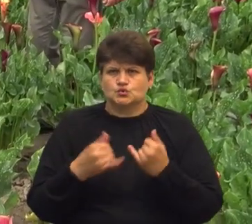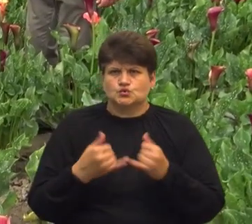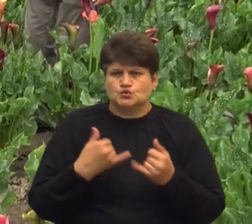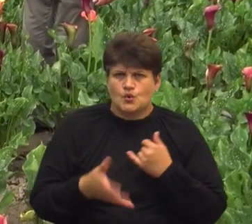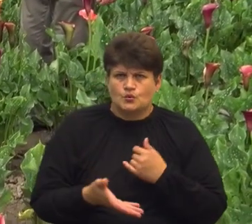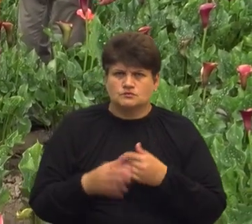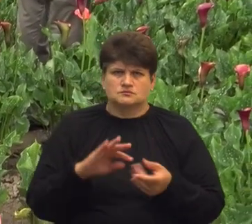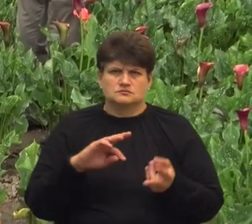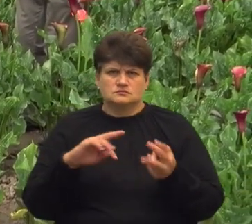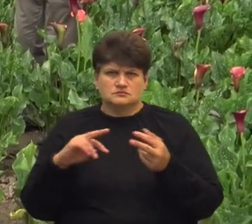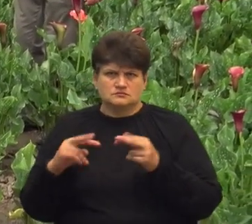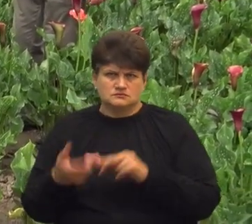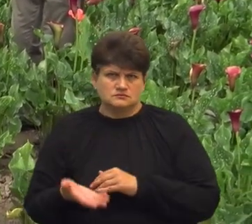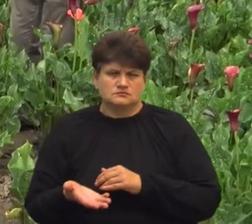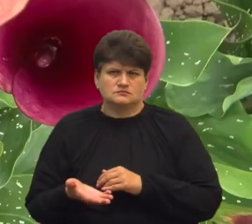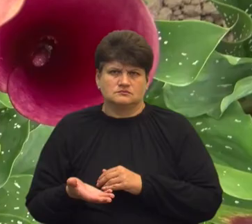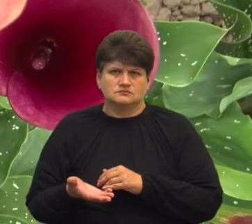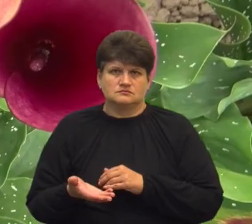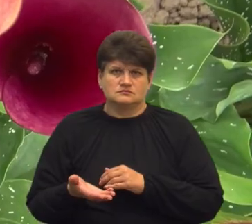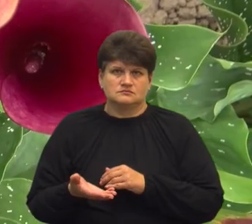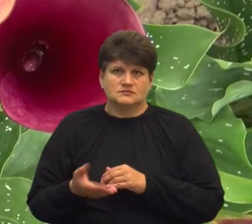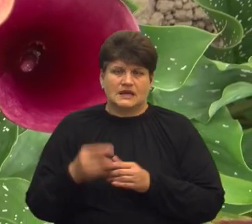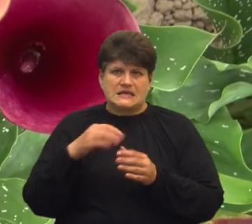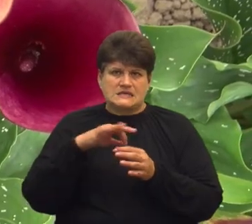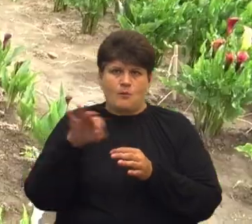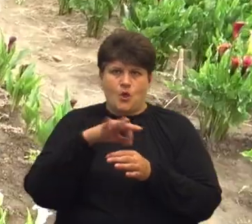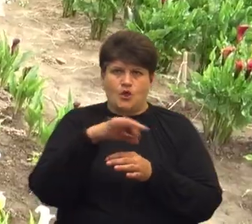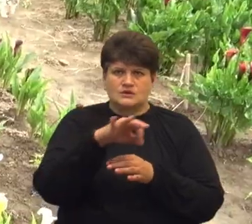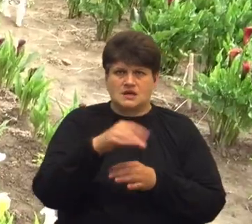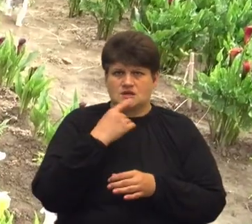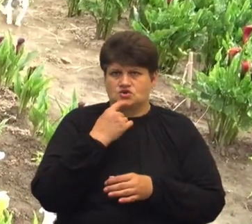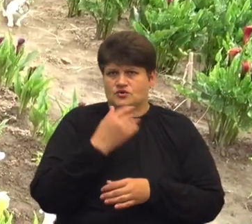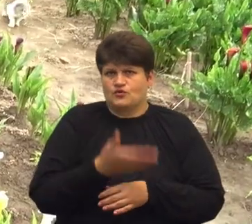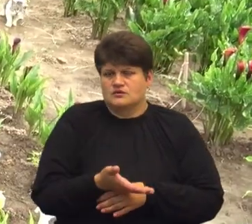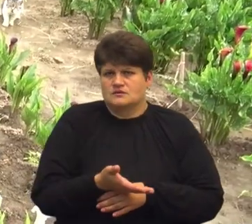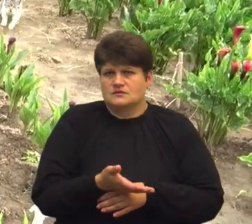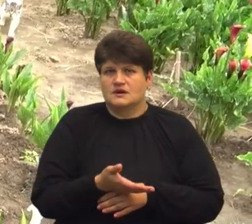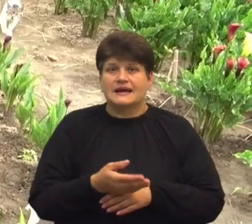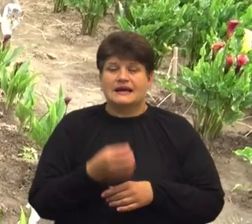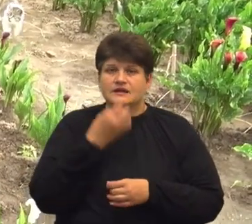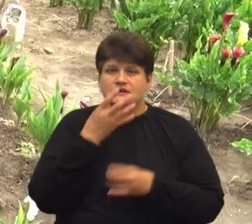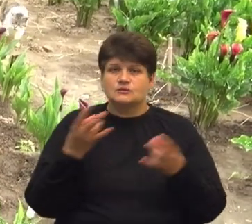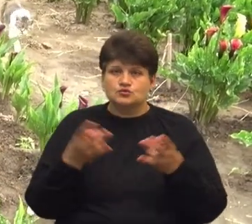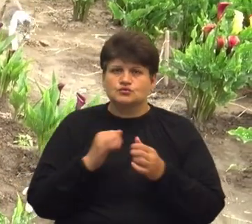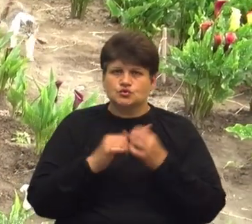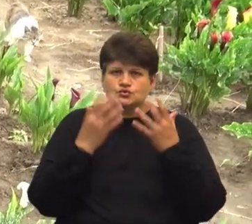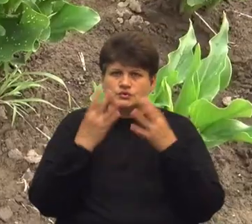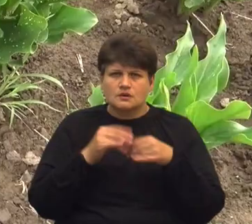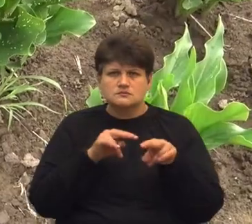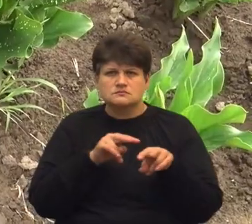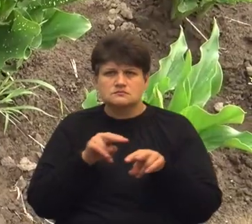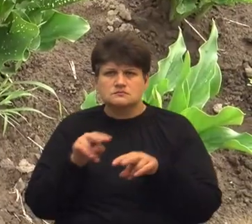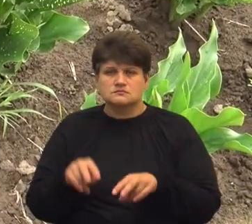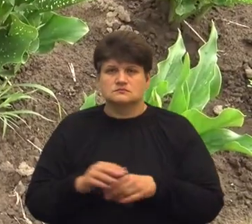а потім вони стають ось такі полосаті, червоні. Квіти потребують щоденного догляду, каже чоловік.